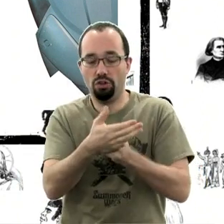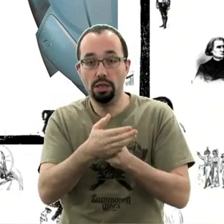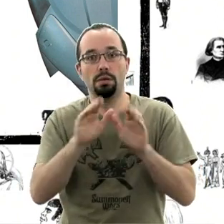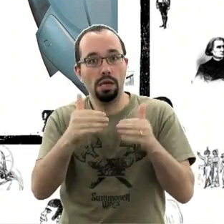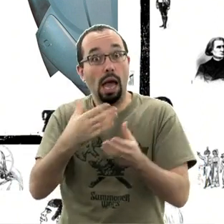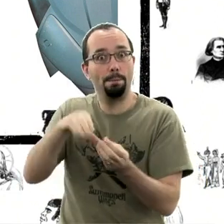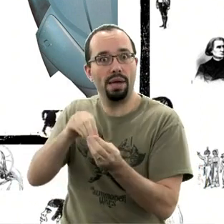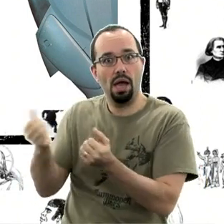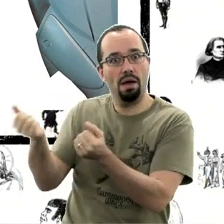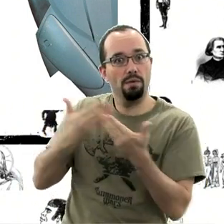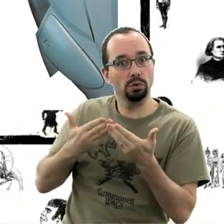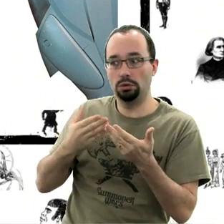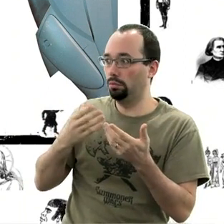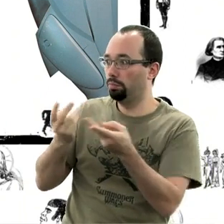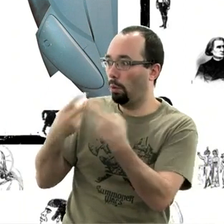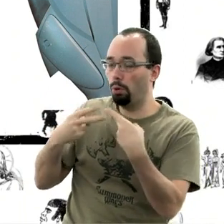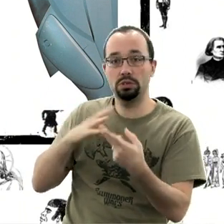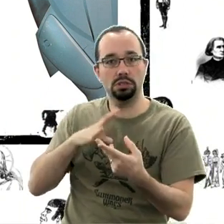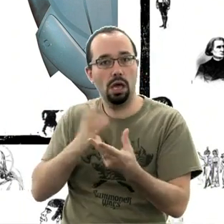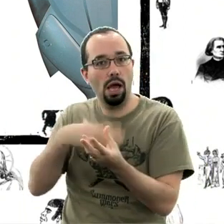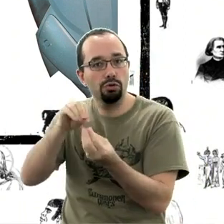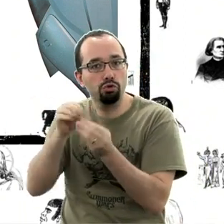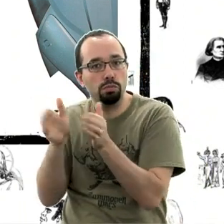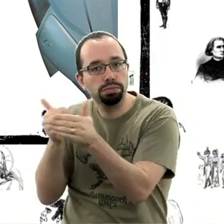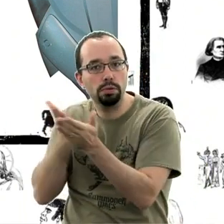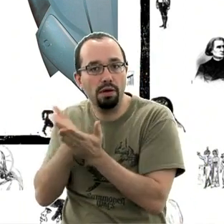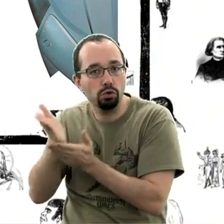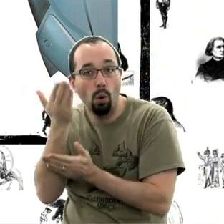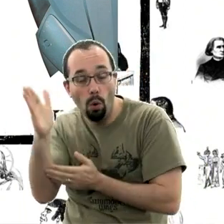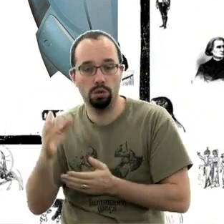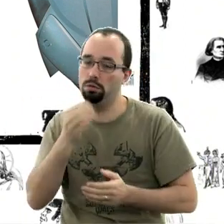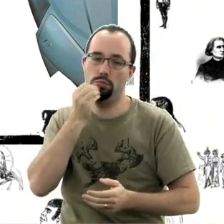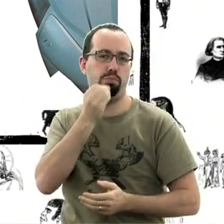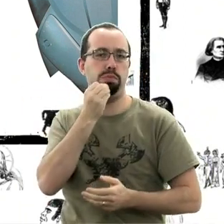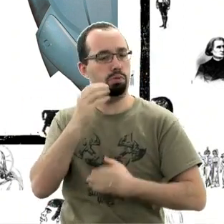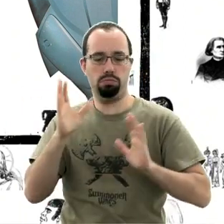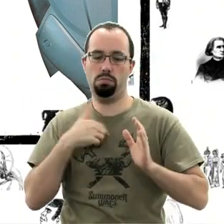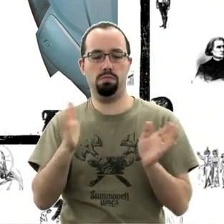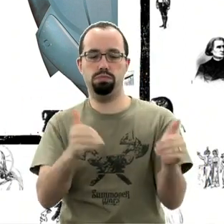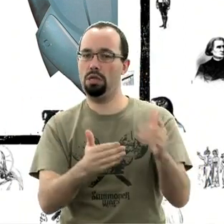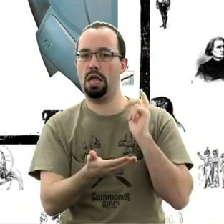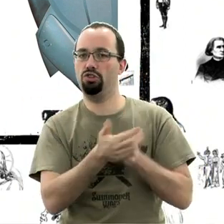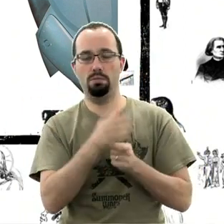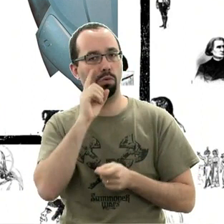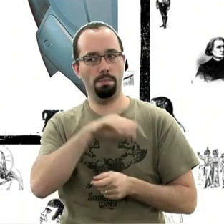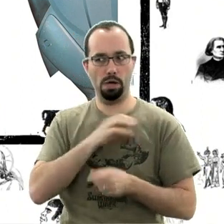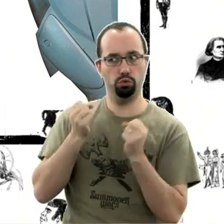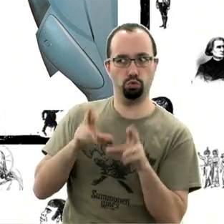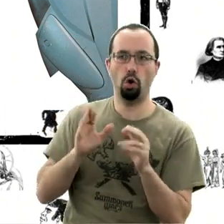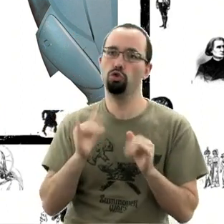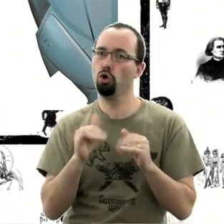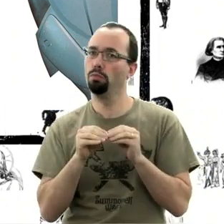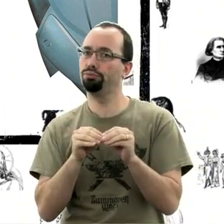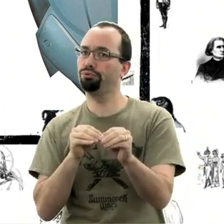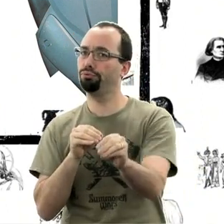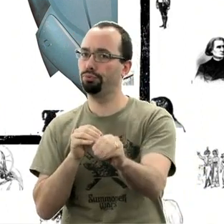de scénarios qui vont arriver, on se dit, bon, bingo, je passe le cap. Je vais acheter la boîte, puisqu'on est assuré d'avoir une pérennité sur la durée. Donc, Time Story